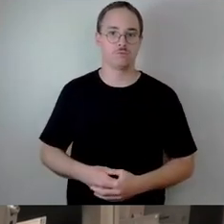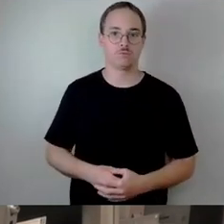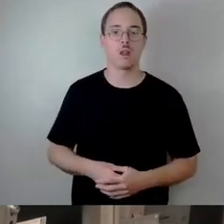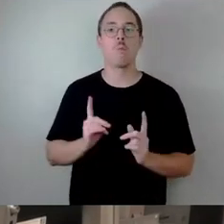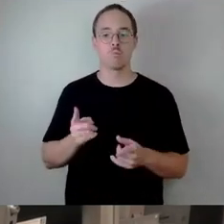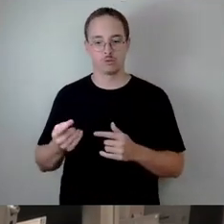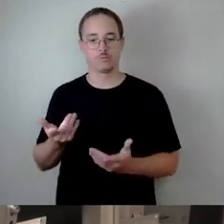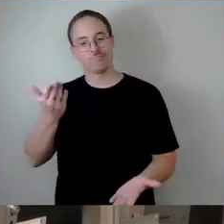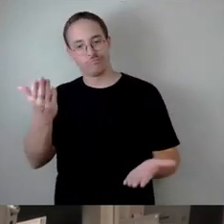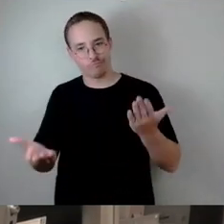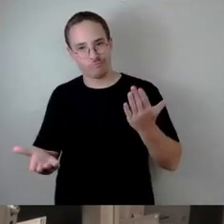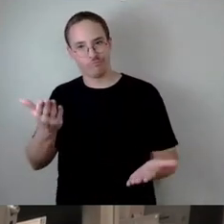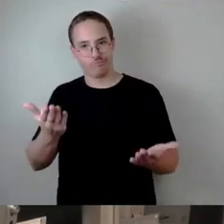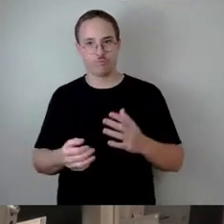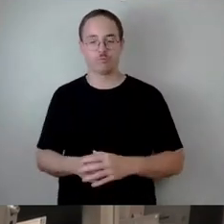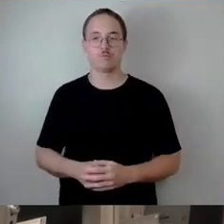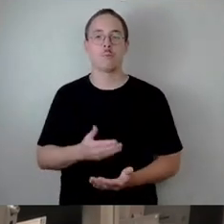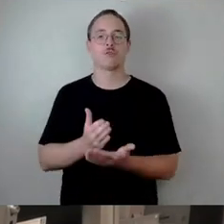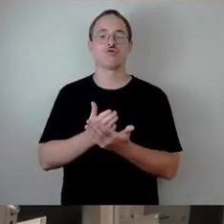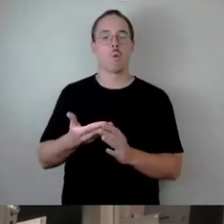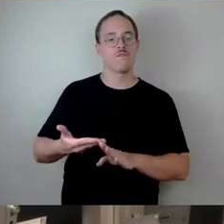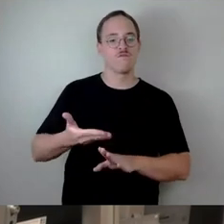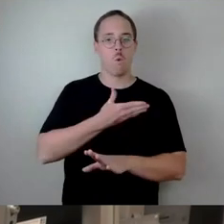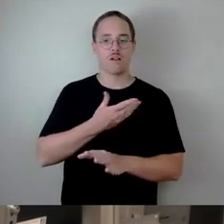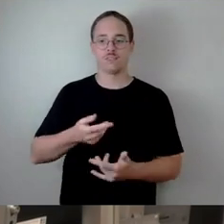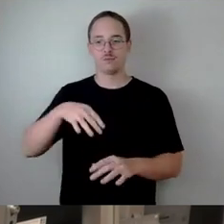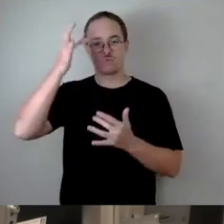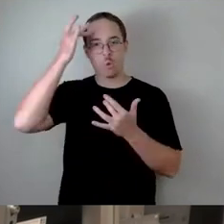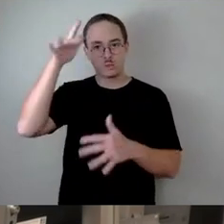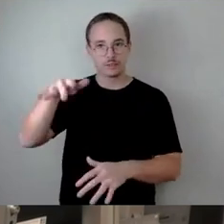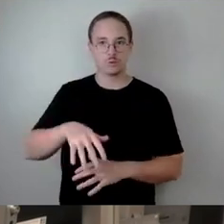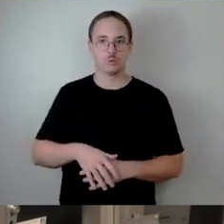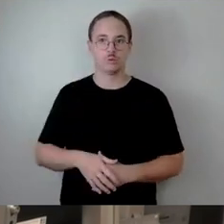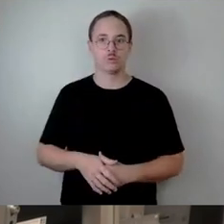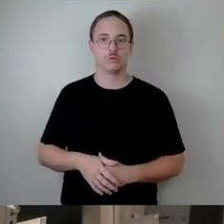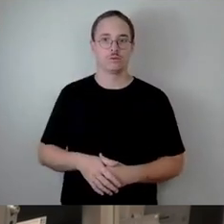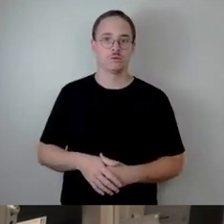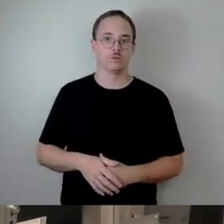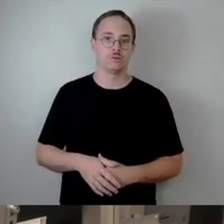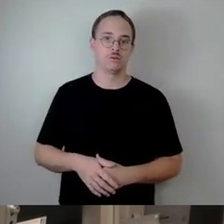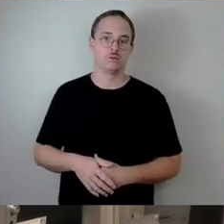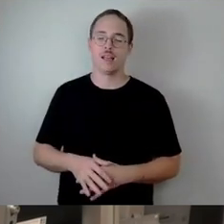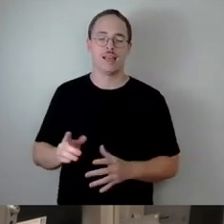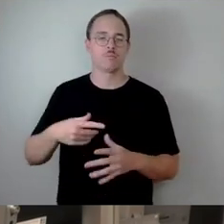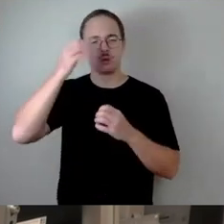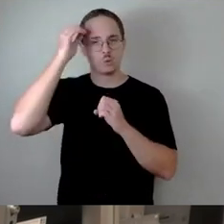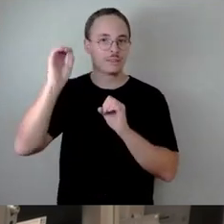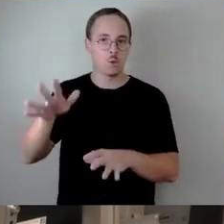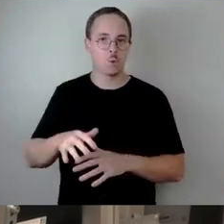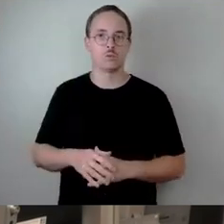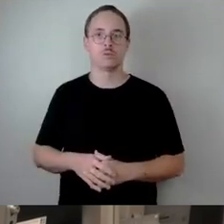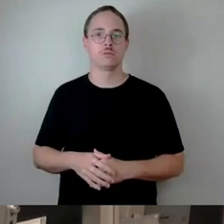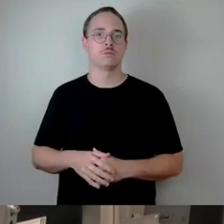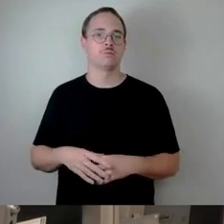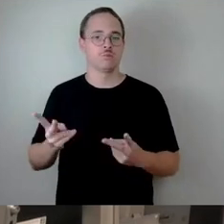Kündigungen und entsprechende, ich sage mal so dann auch Effekte bei der Kundschaft konterkariert werden, sondern wir sollten die Diskussion wirklich